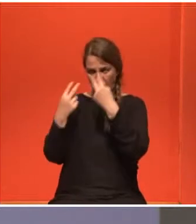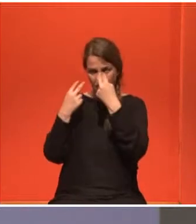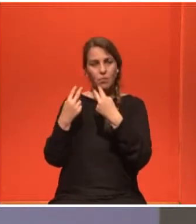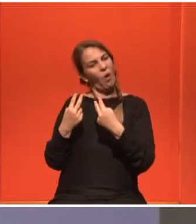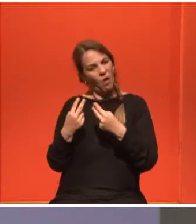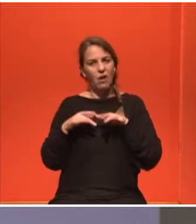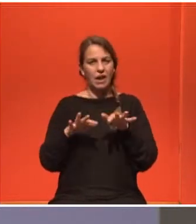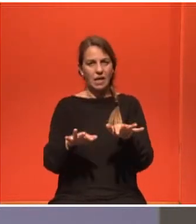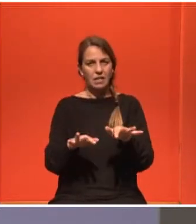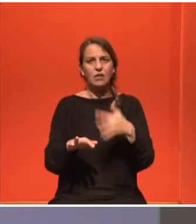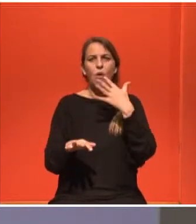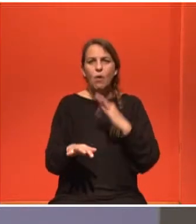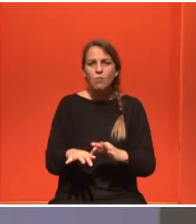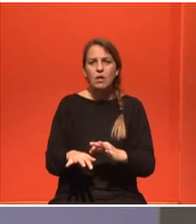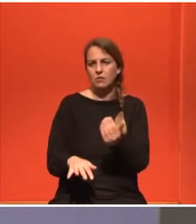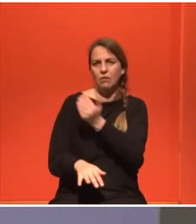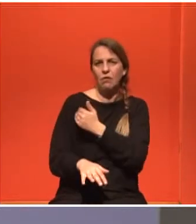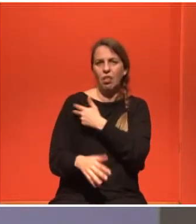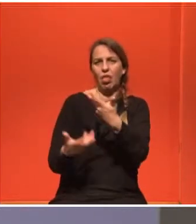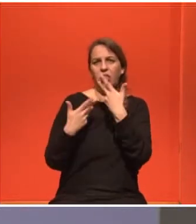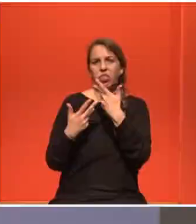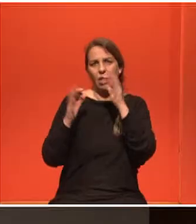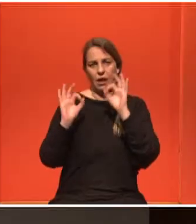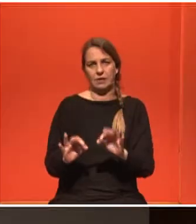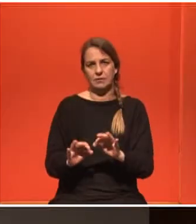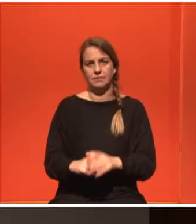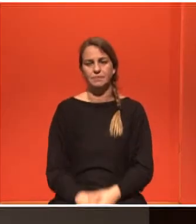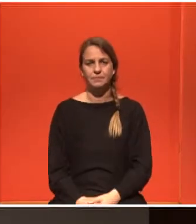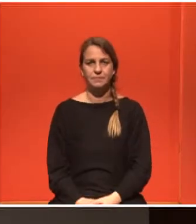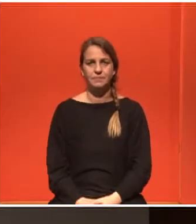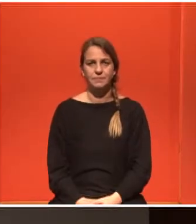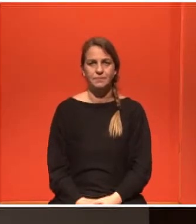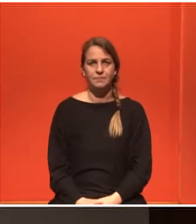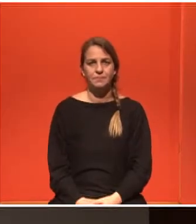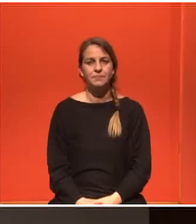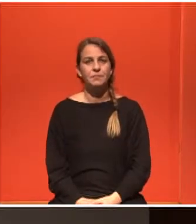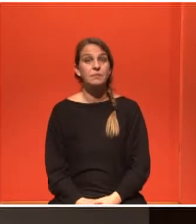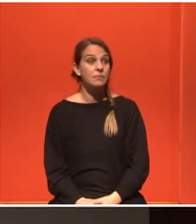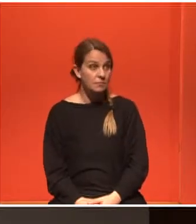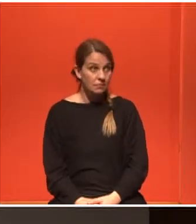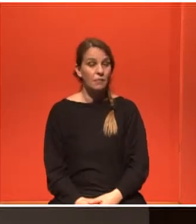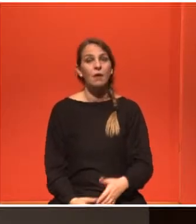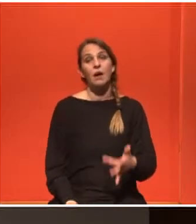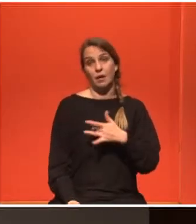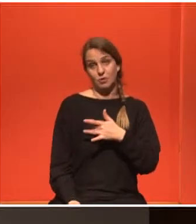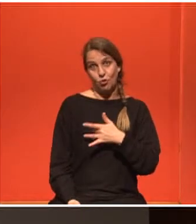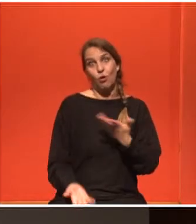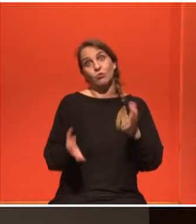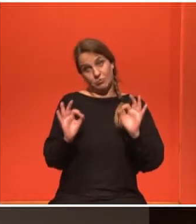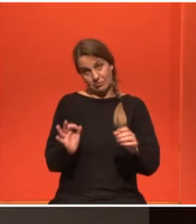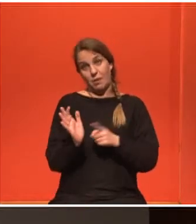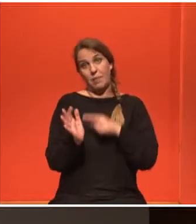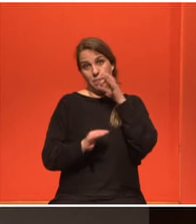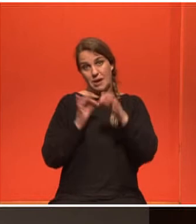με κυρουκούσαν γι' αυτό αρνητικά. Μάλιστα. Χριστίνα. Δεν μπορώ να το αφήσω ασχολίαστο.